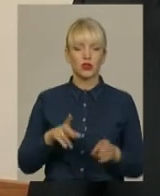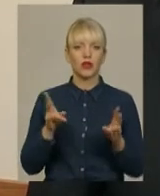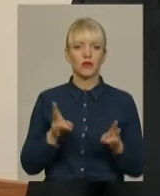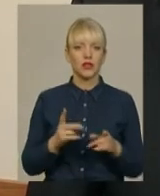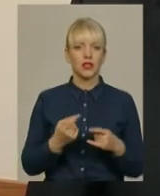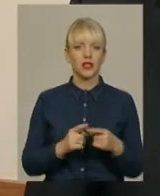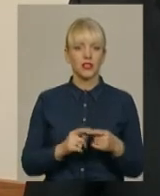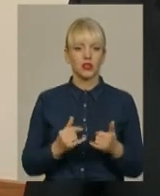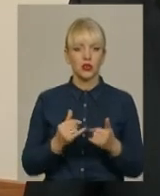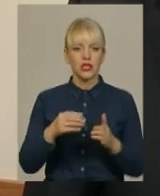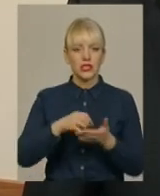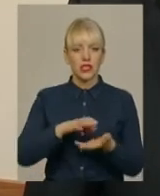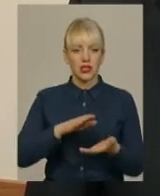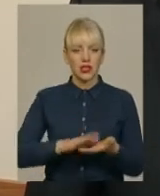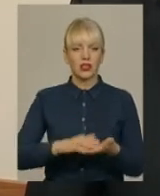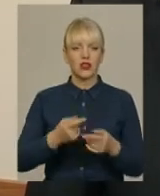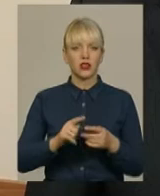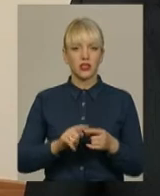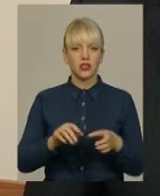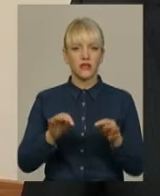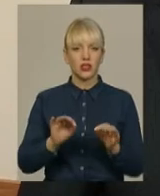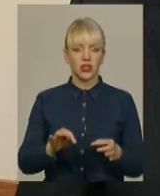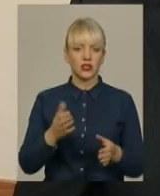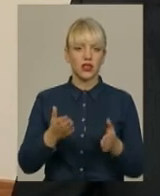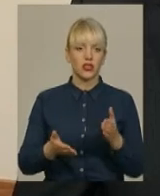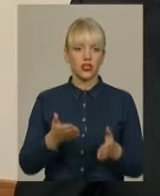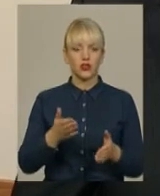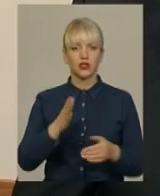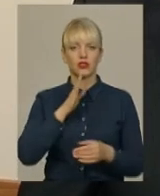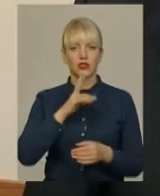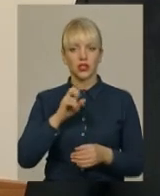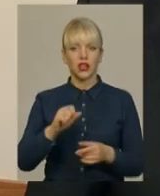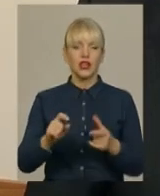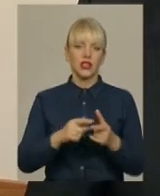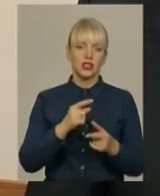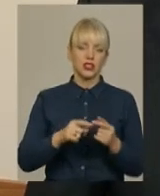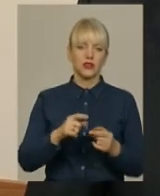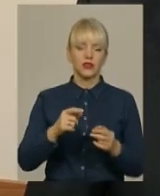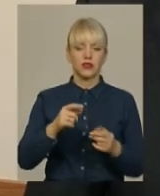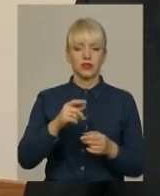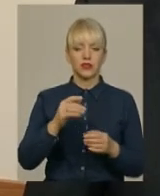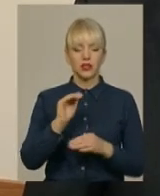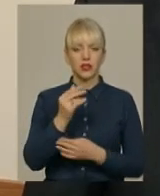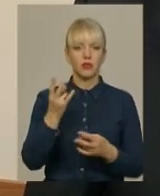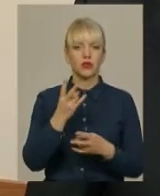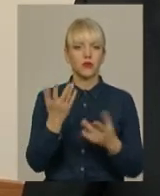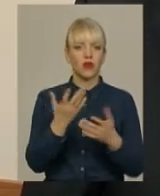цього, сюди закладено. Звичайно, якщо жінка чи дитина буде потребувати якогось